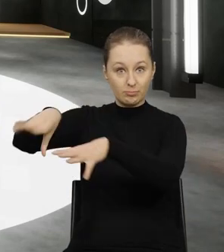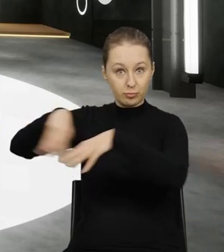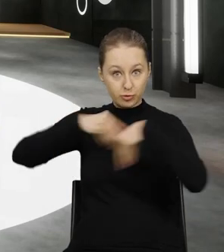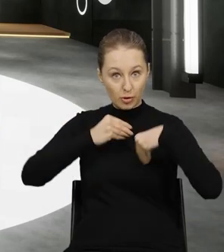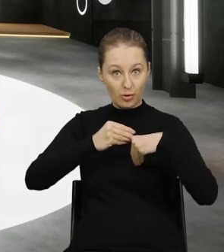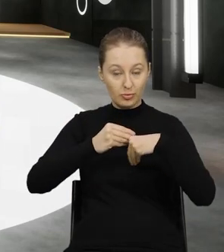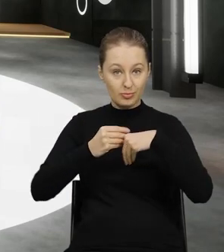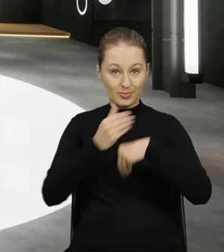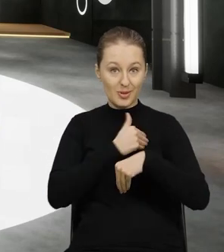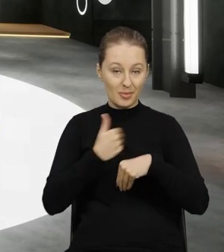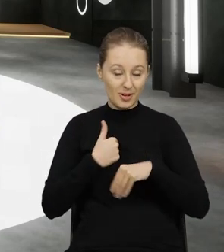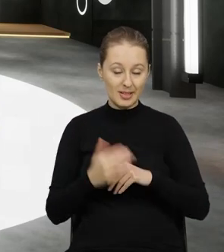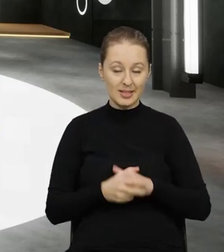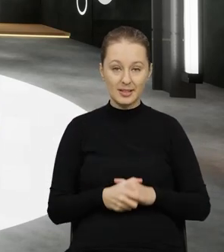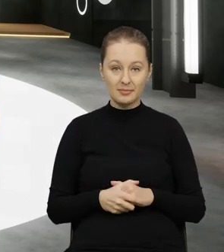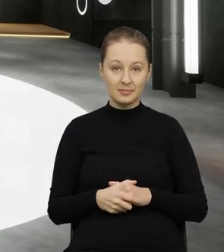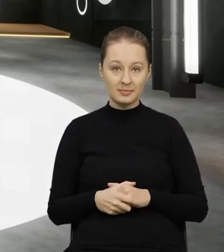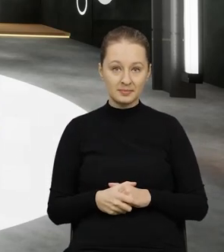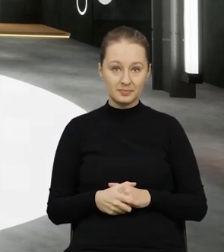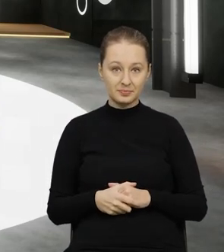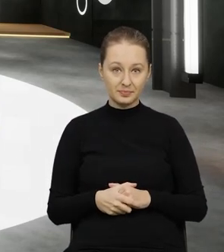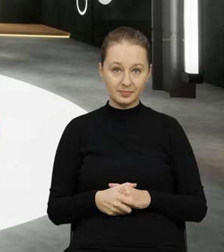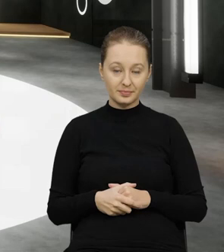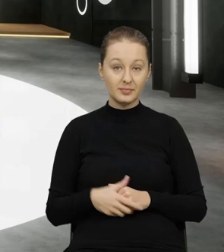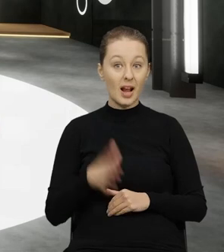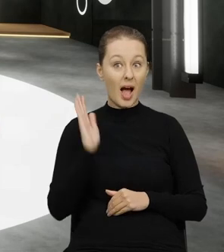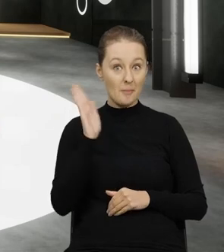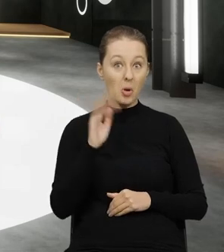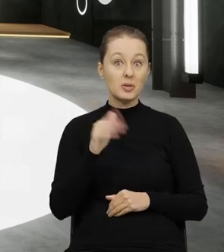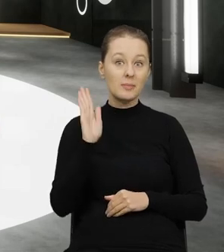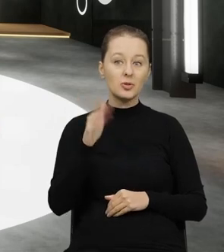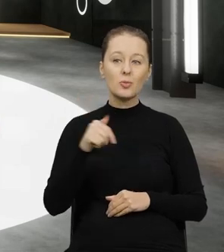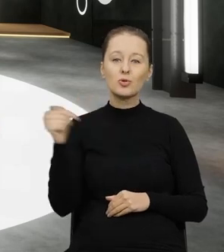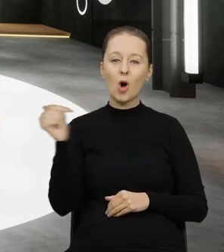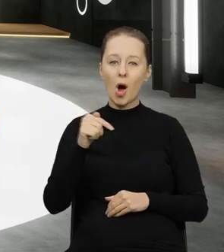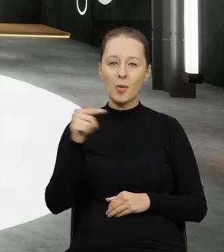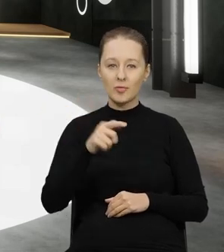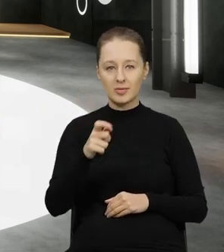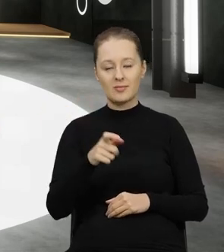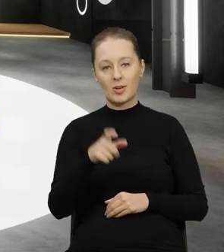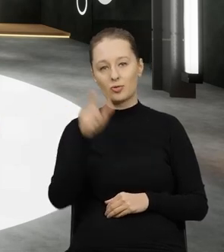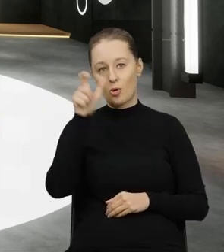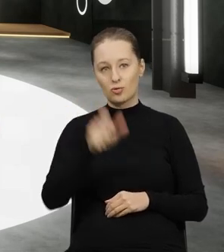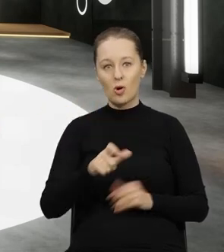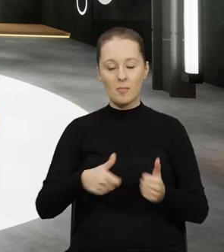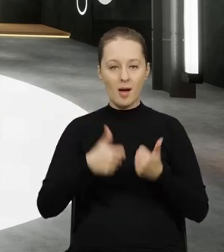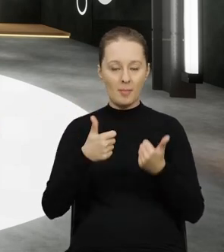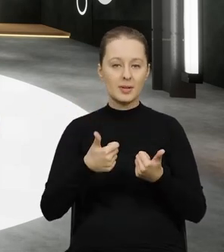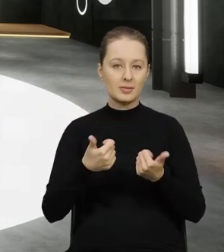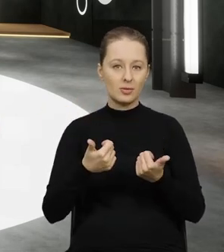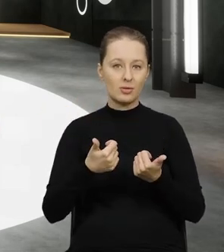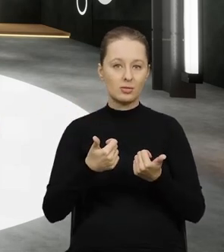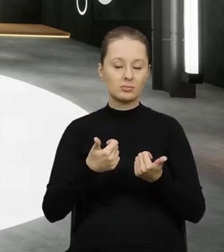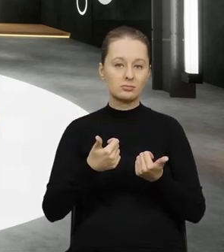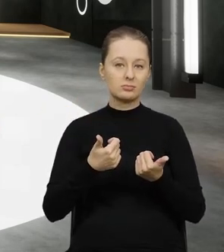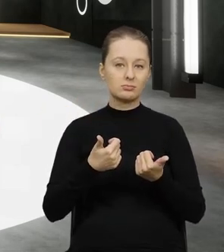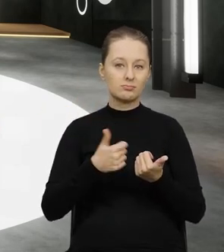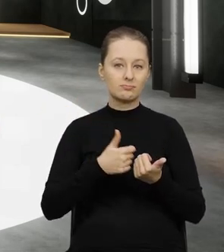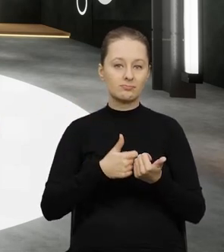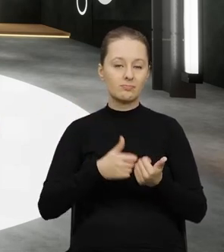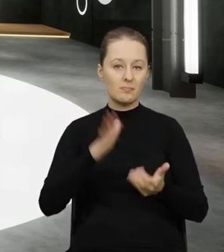do Polski. No a następnie będziemy zobowiązywać tego sprawcę do zagospodarowania